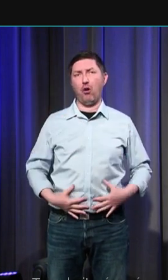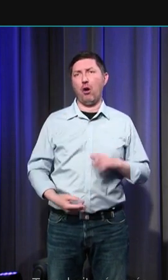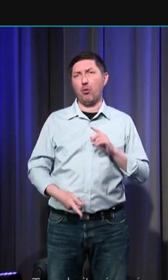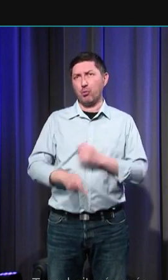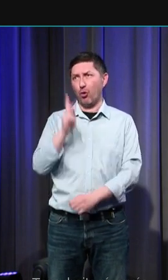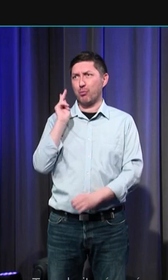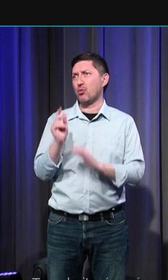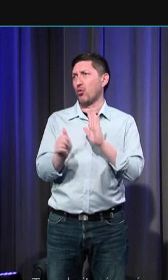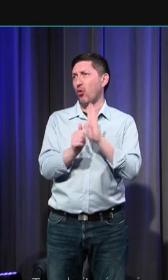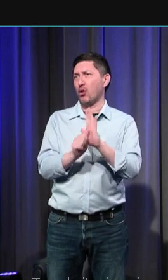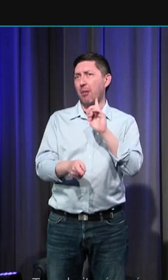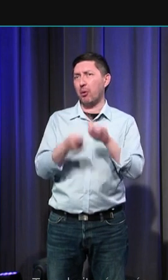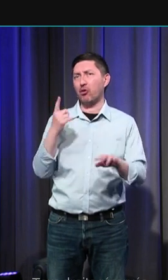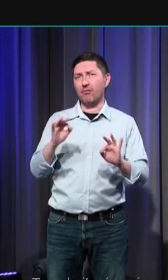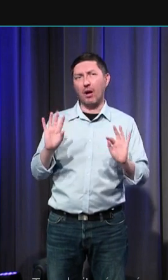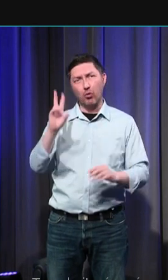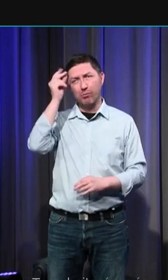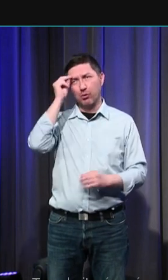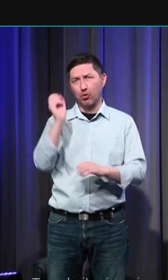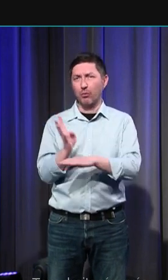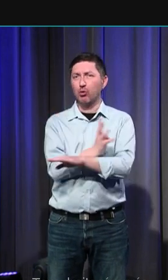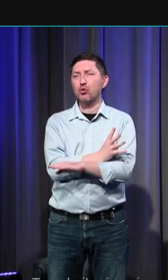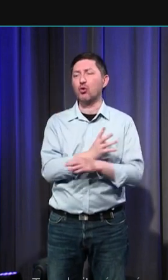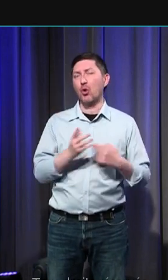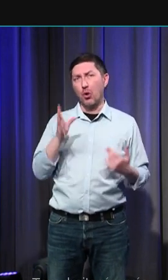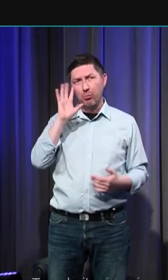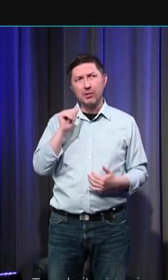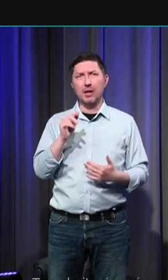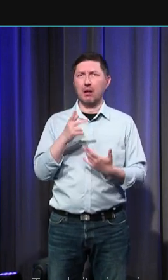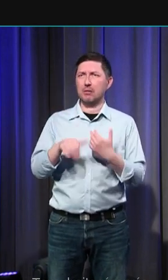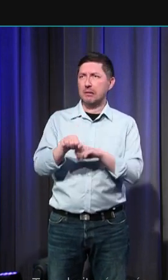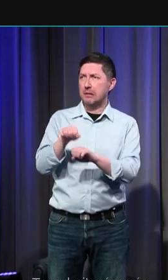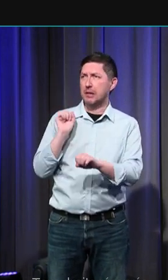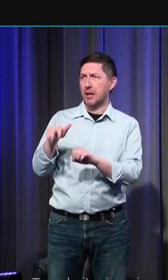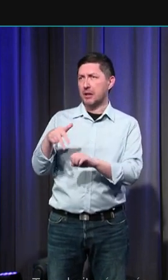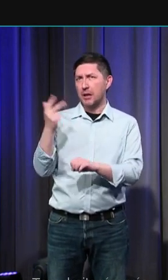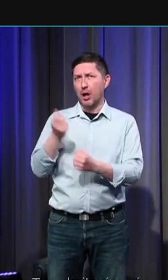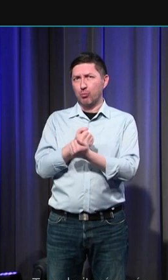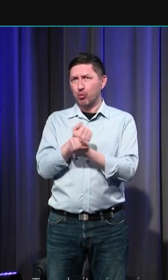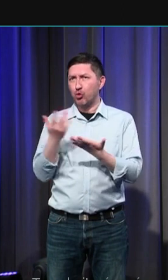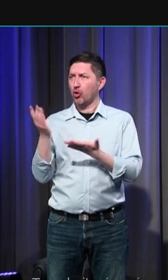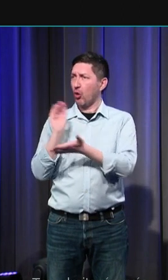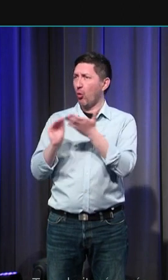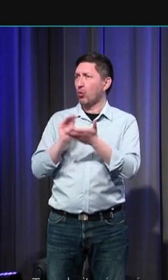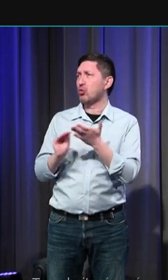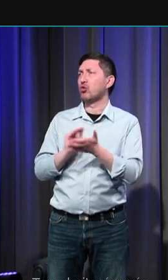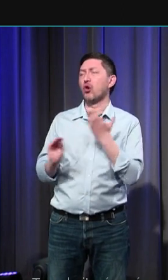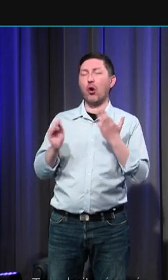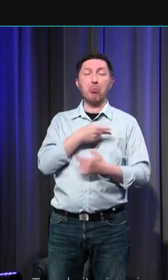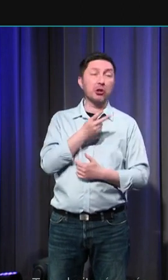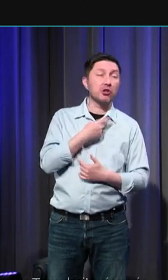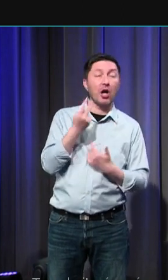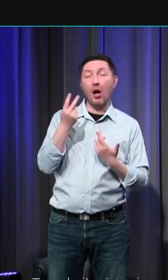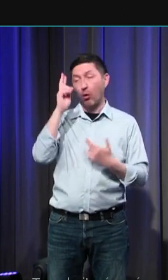'accroît et la plupart des auteurs dans le courant du XIIIe siècle, de quelques horizons qui viennent, médecine,